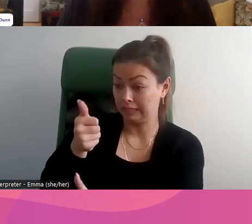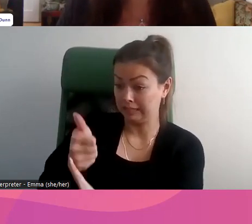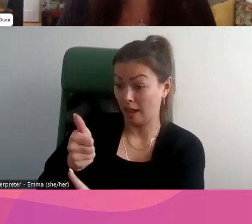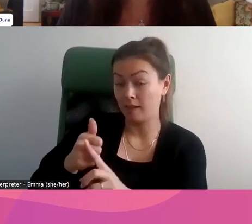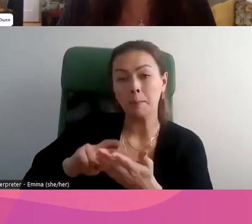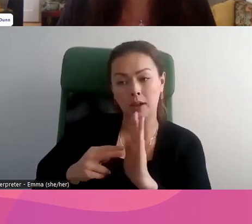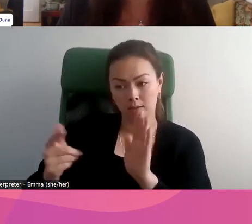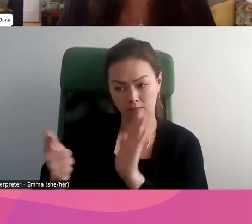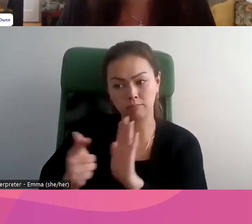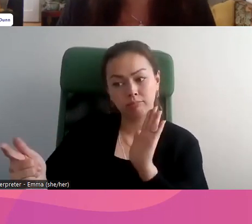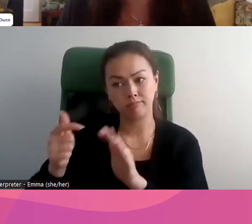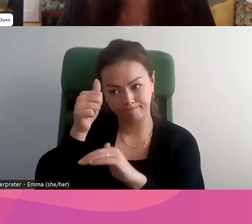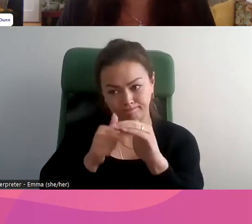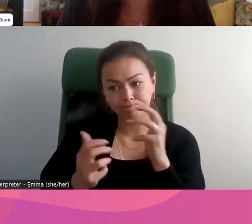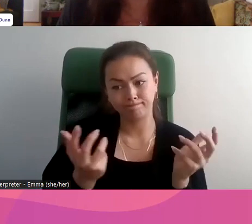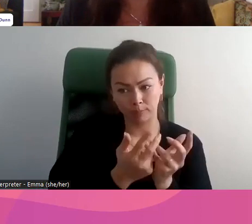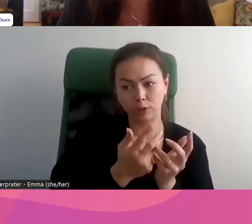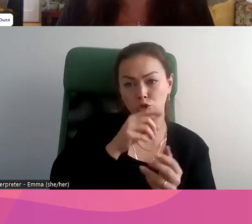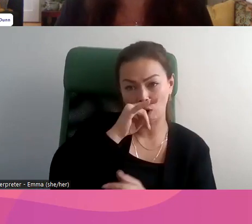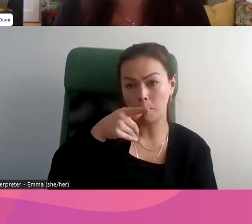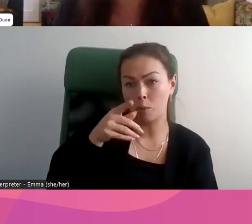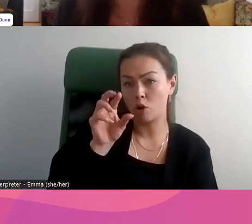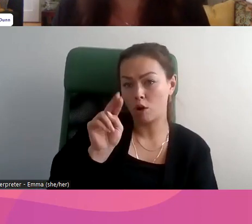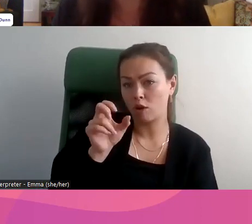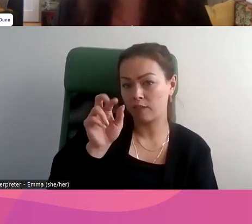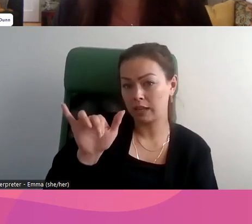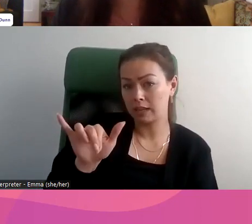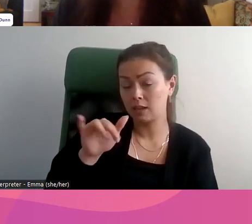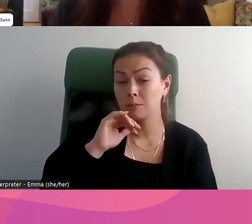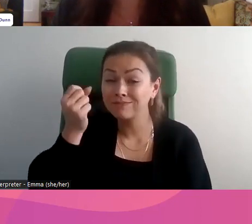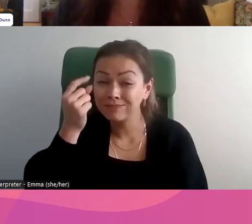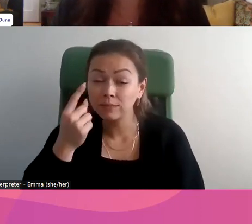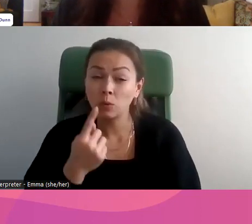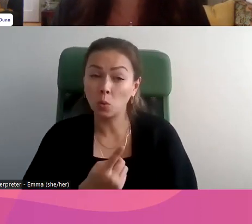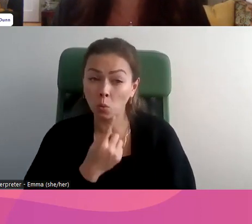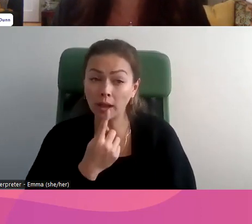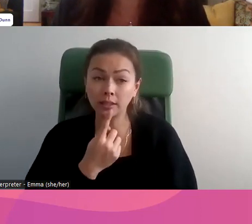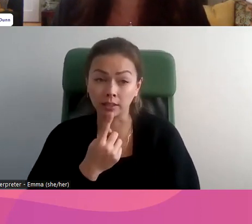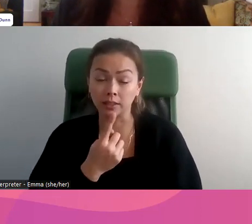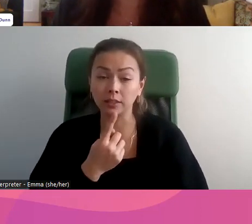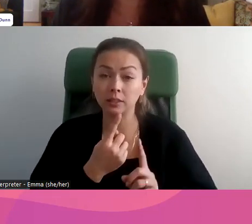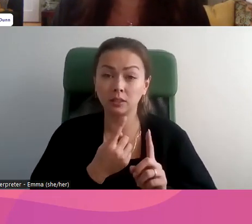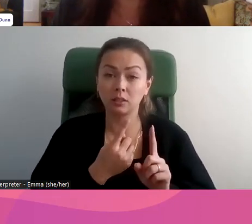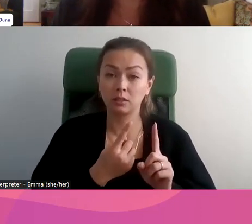Et donc, par exemple, s'ils prennent une photo d'eux-mêmes, ça peut être illégal et cela constitue la pornographie juvénile. Mais au Canada, ce n'est pas le cas.